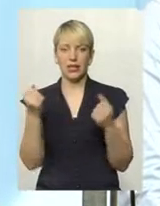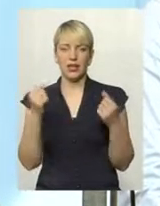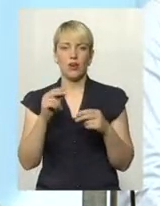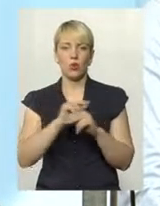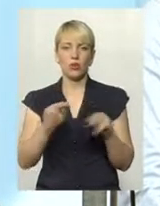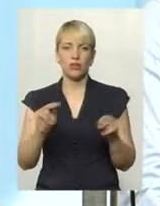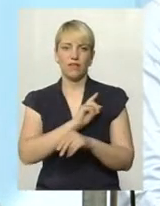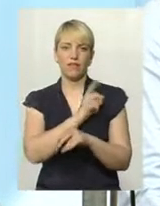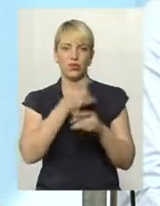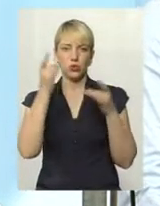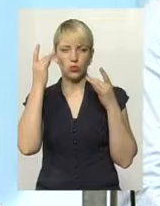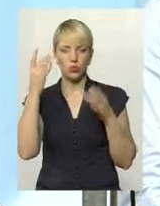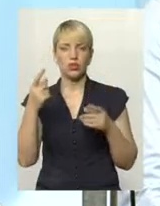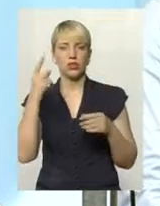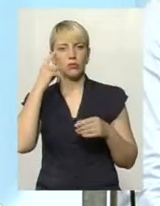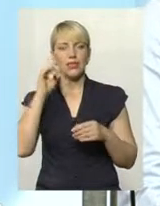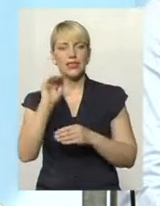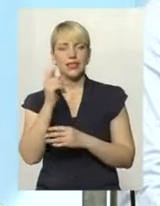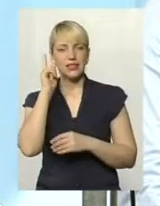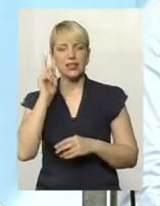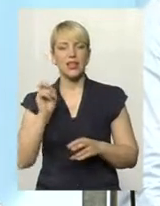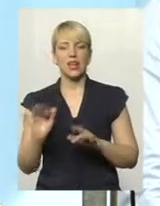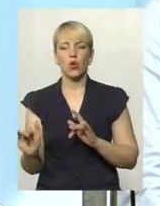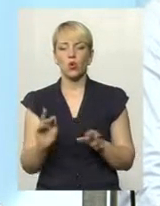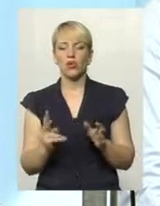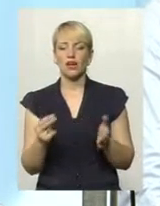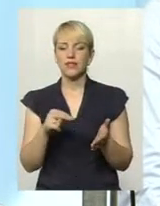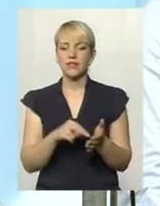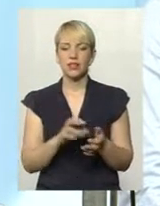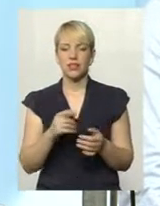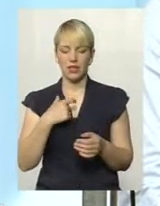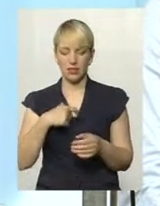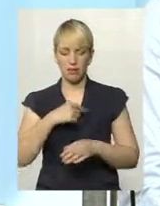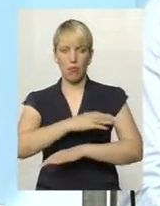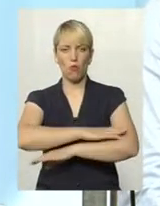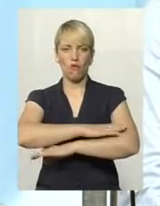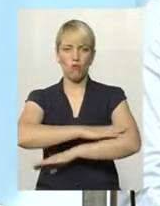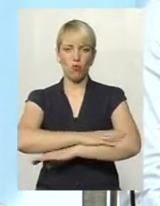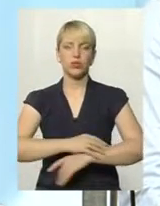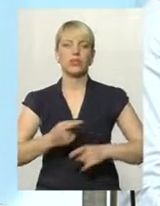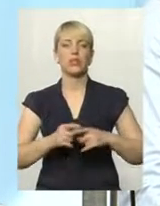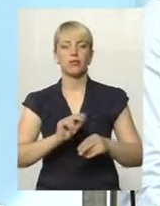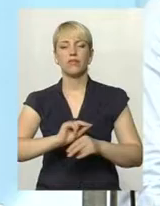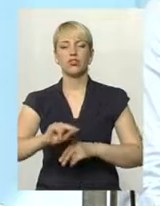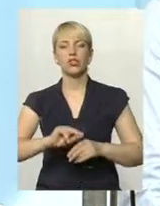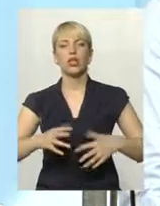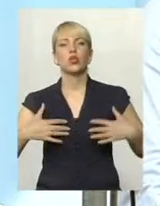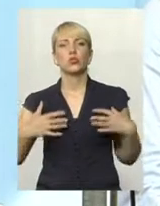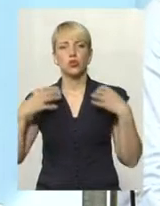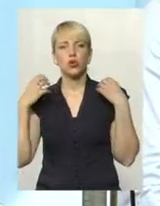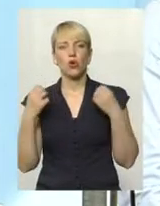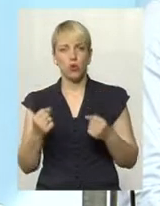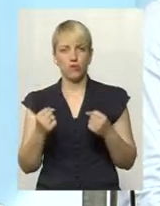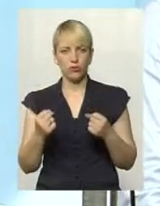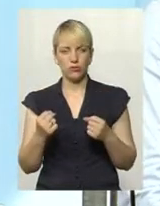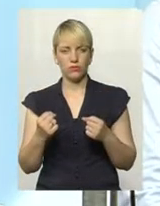знала, як рухатись, їй дихати, як їй рано вставати, як себе поводити. Таким чином потрібно вчити здоров'я. В першу чергу уроки здоров'я.